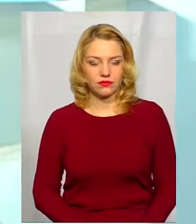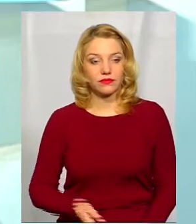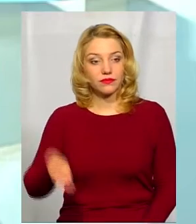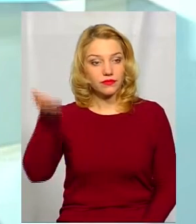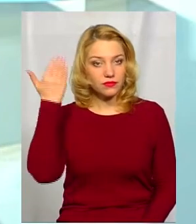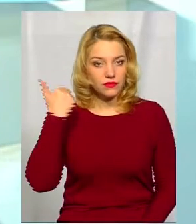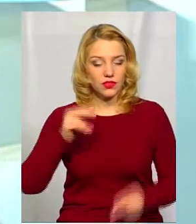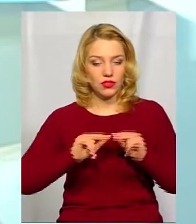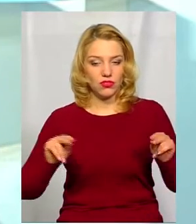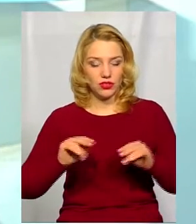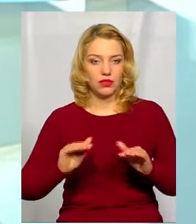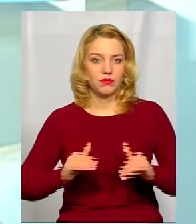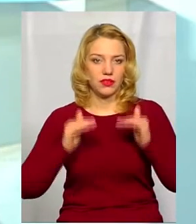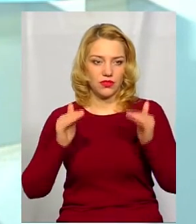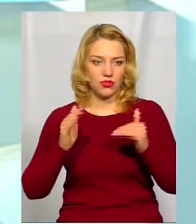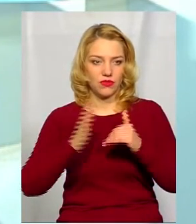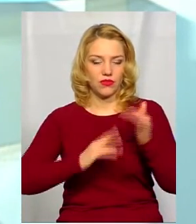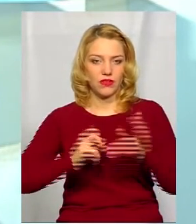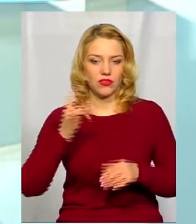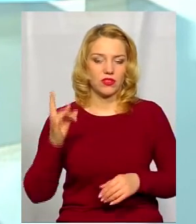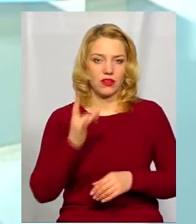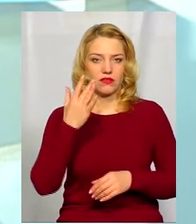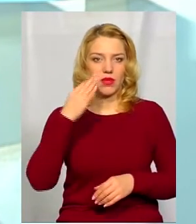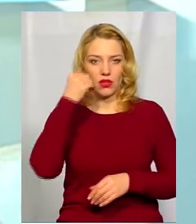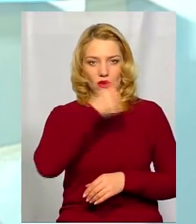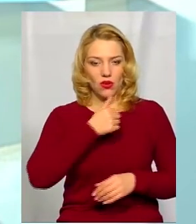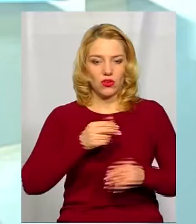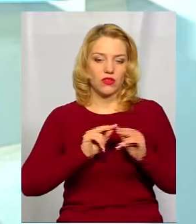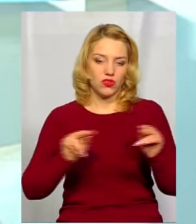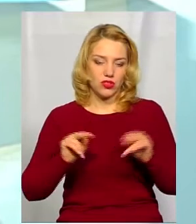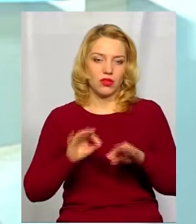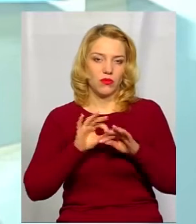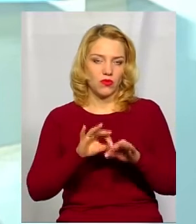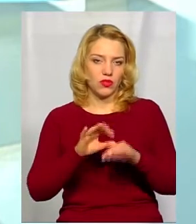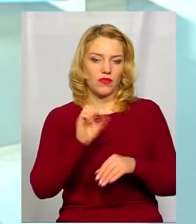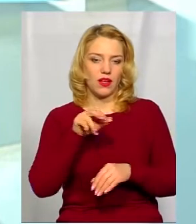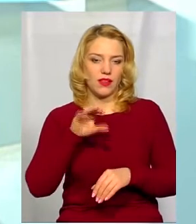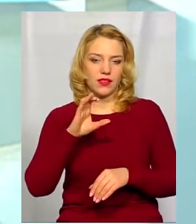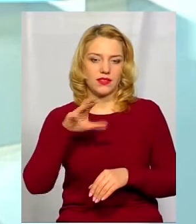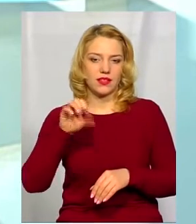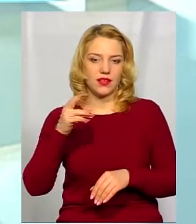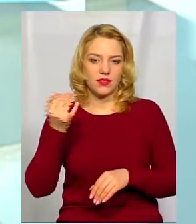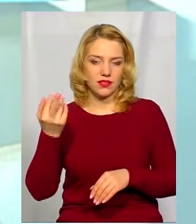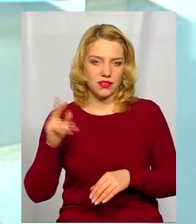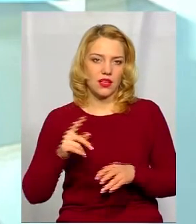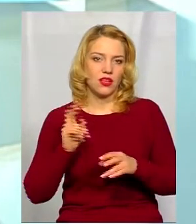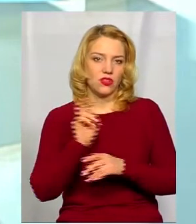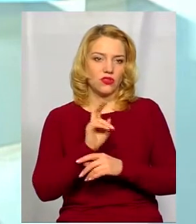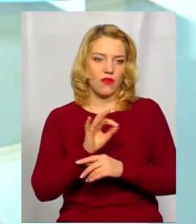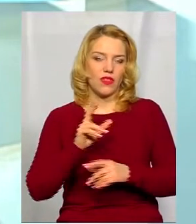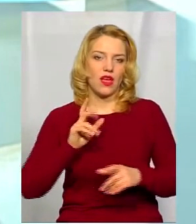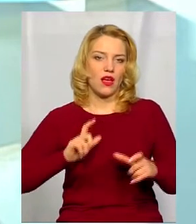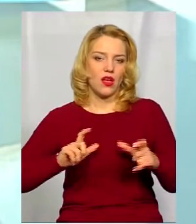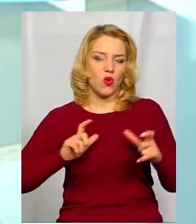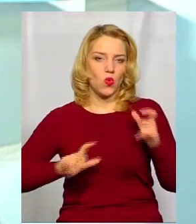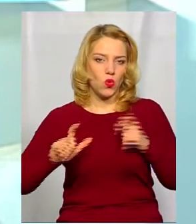Раніше вчитель підвищував кваліфікацію раз в 5 років. От раз в 5 років він переда атестацію, шов на курси, ось і монополія на ці